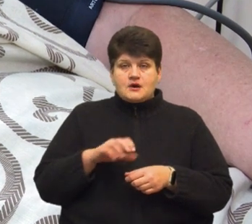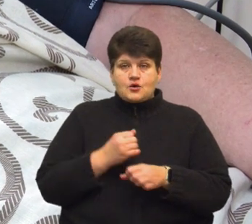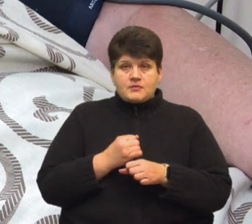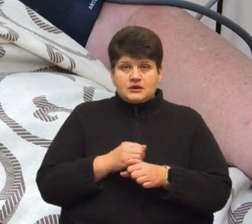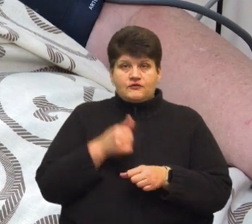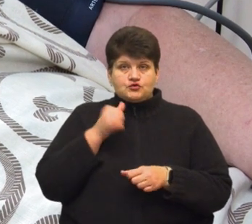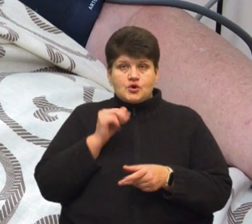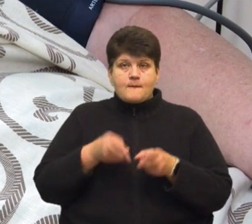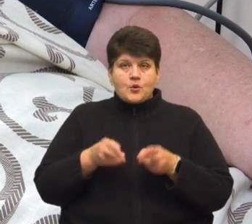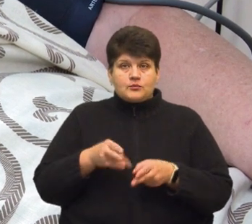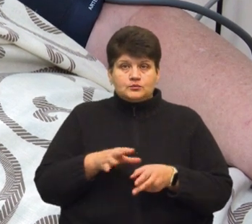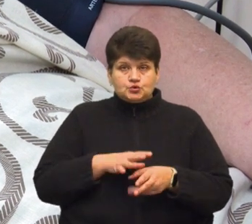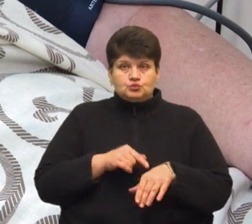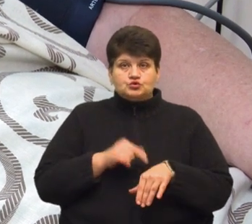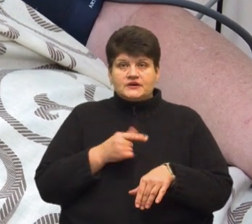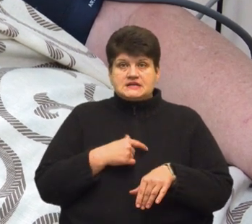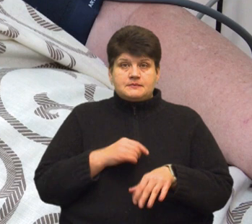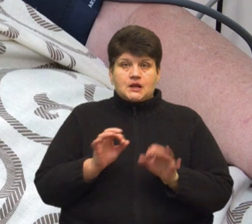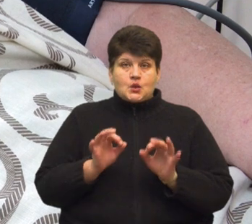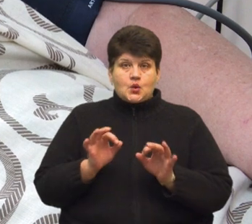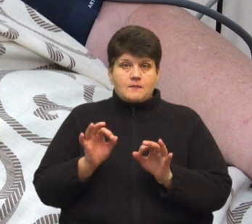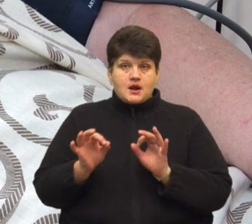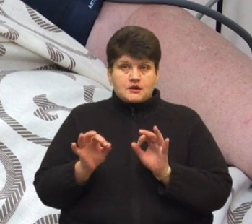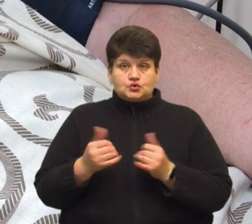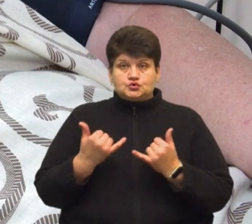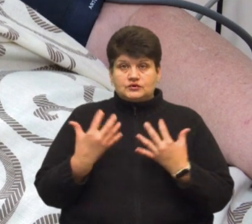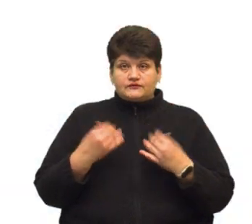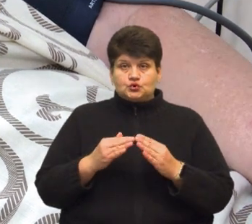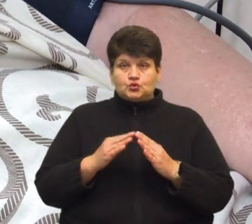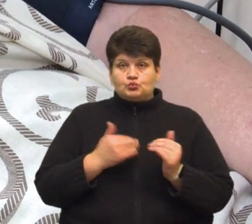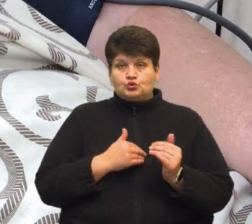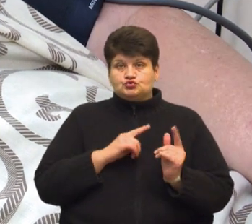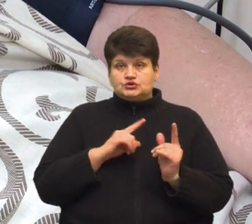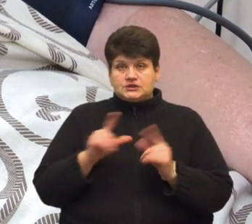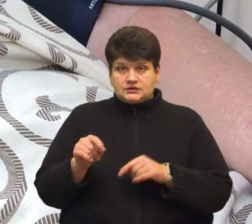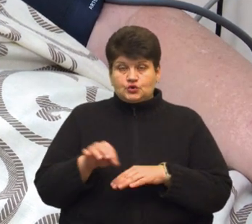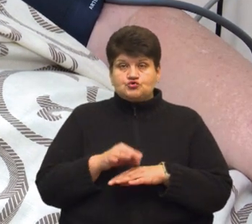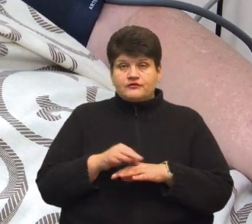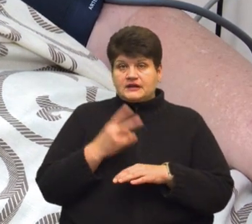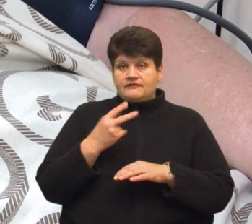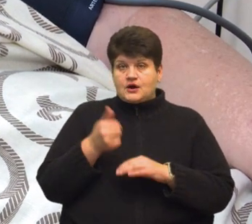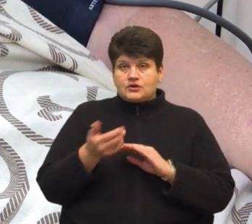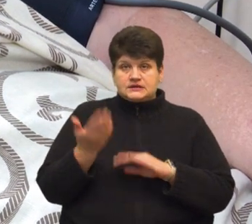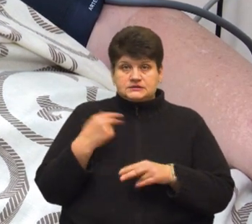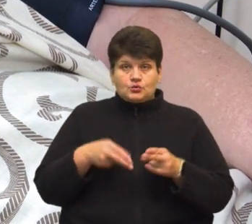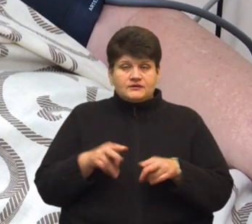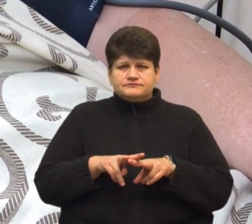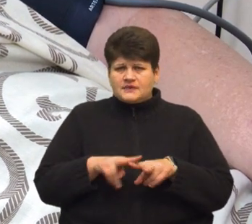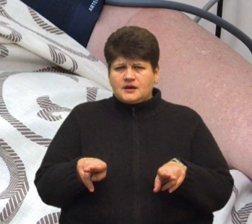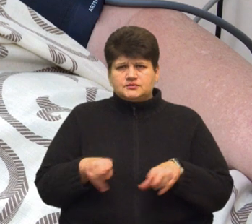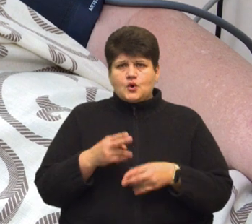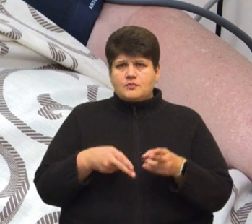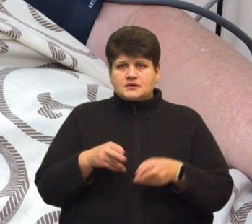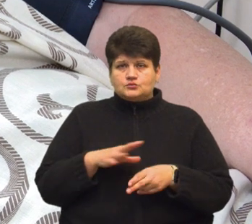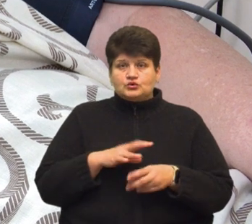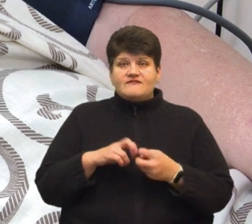прооперували, почуваю себе нормально і сьогодні вже додому хочу їхати. Чоловіка два роки тому оперували на таку ж саму операцію у